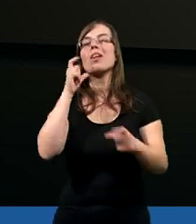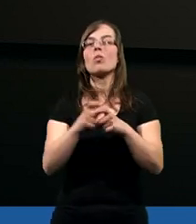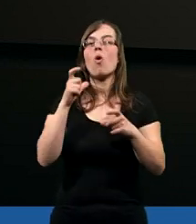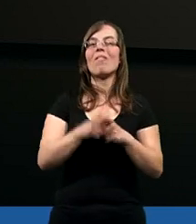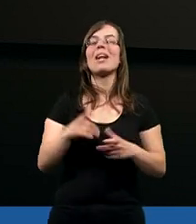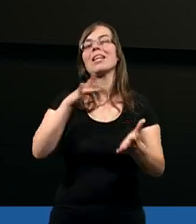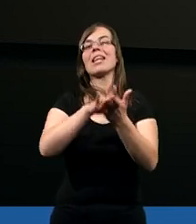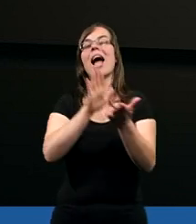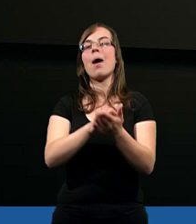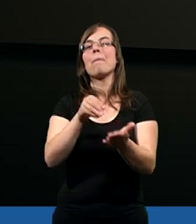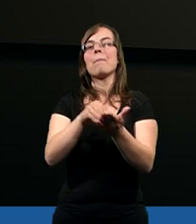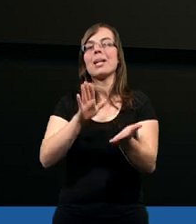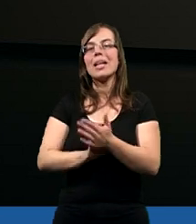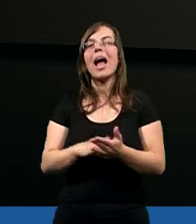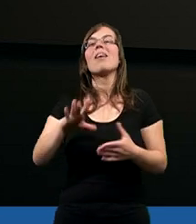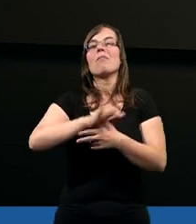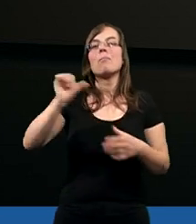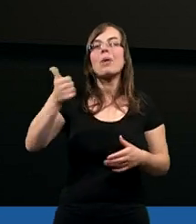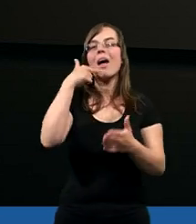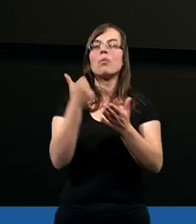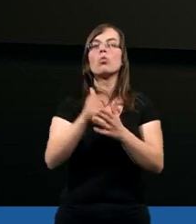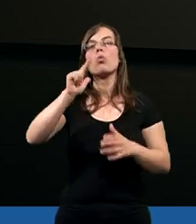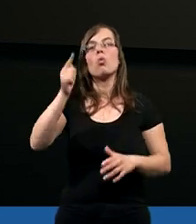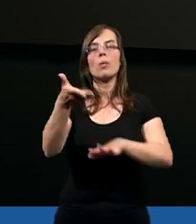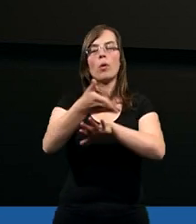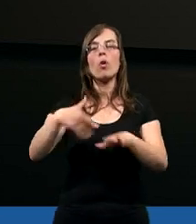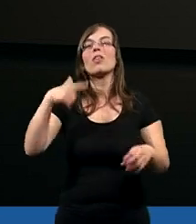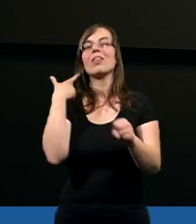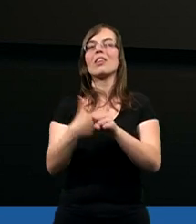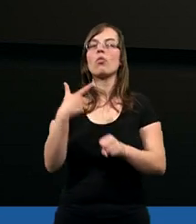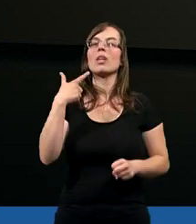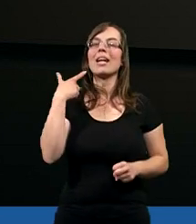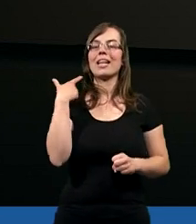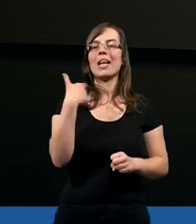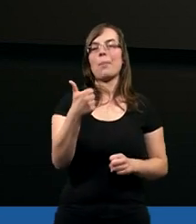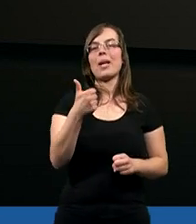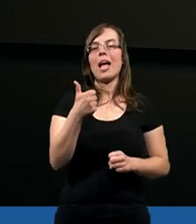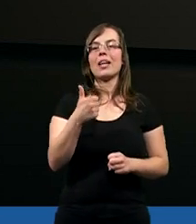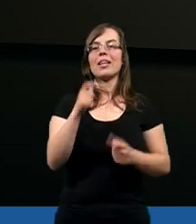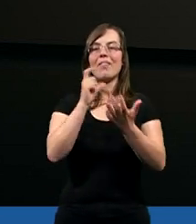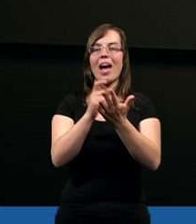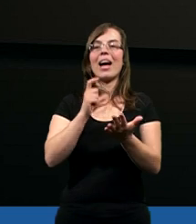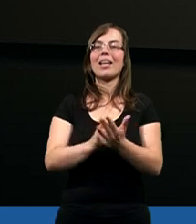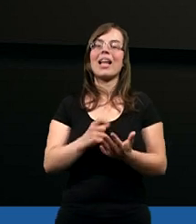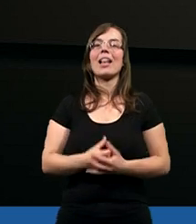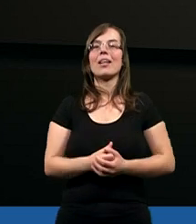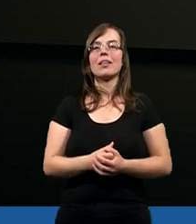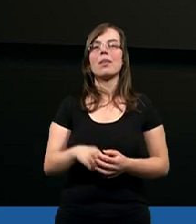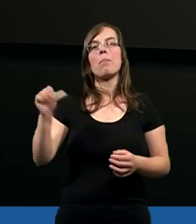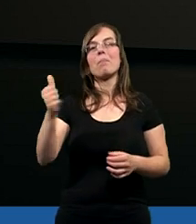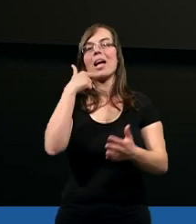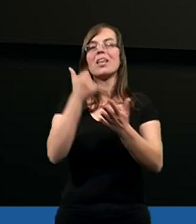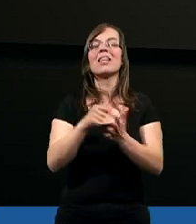słowa zapisane w pierwszym liście, w drugim rozdziale, dwudziesty pierwszy werset.